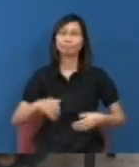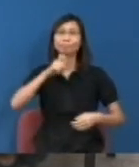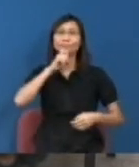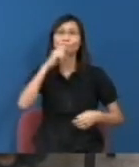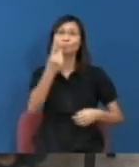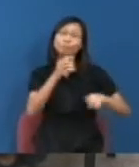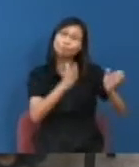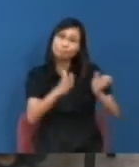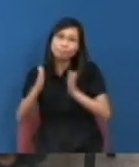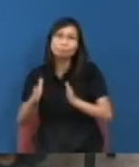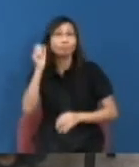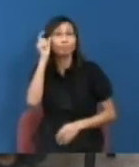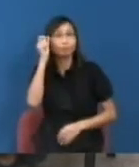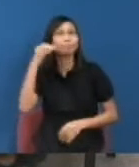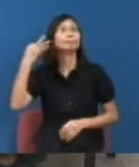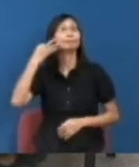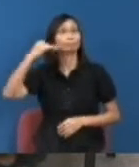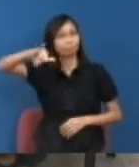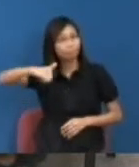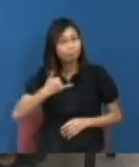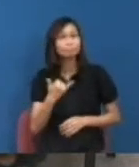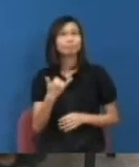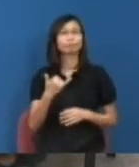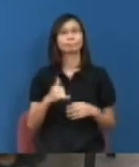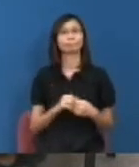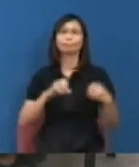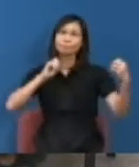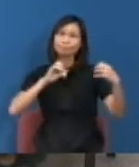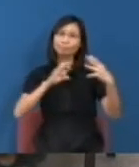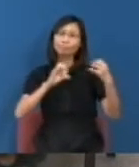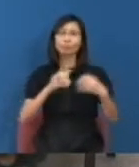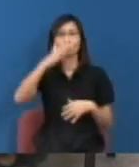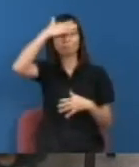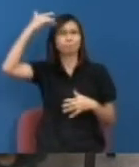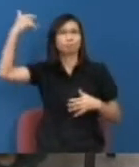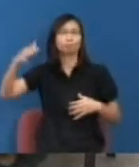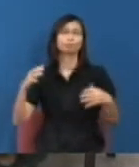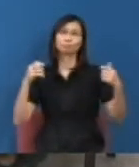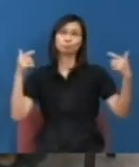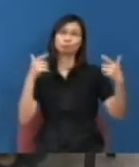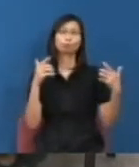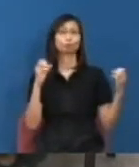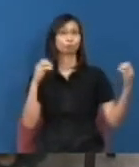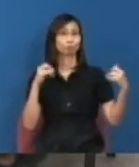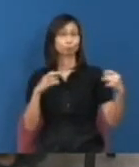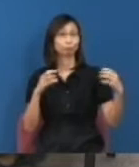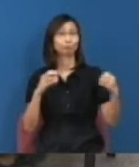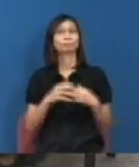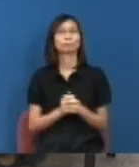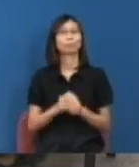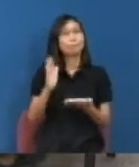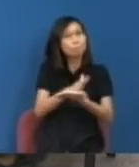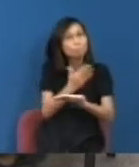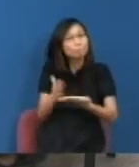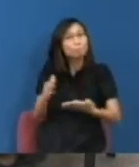一個安排就是有特別嘉賓來跟我們就住一些熱門的時事話題去分享一些看法又或者希望